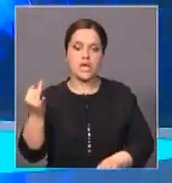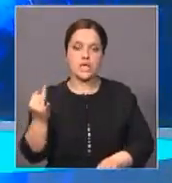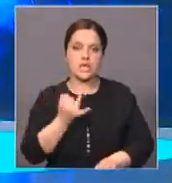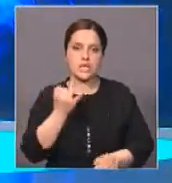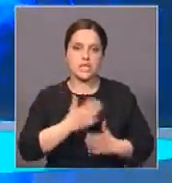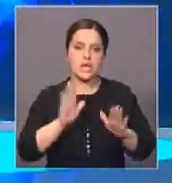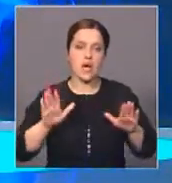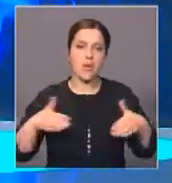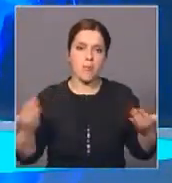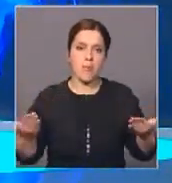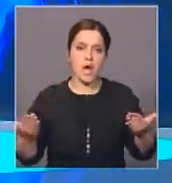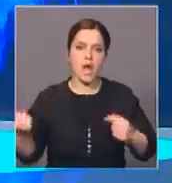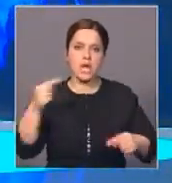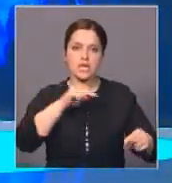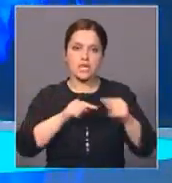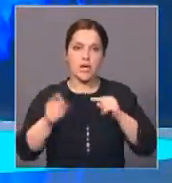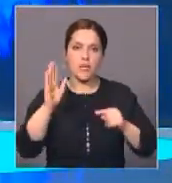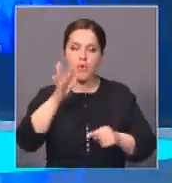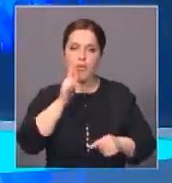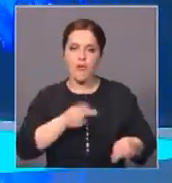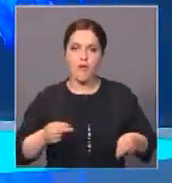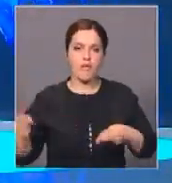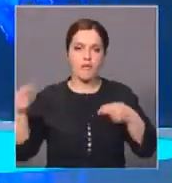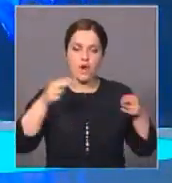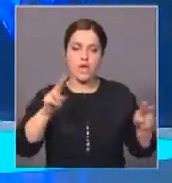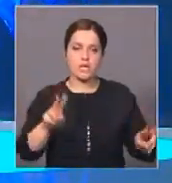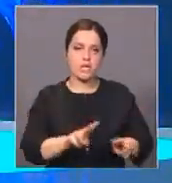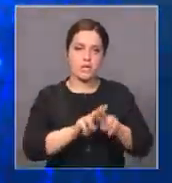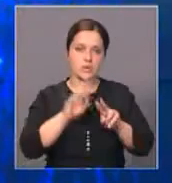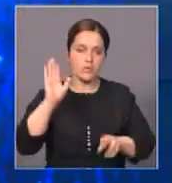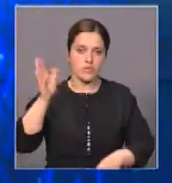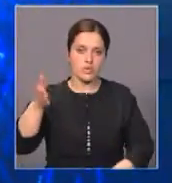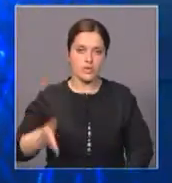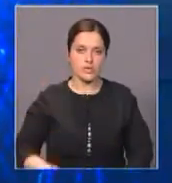взаимный интерес во время его официального визита в Астану.